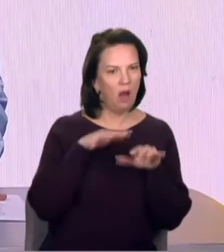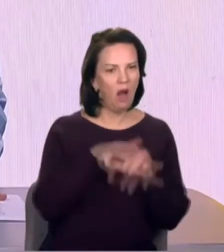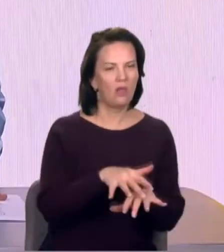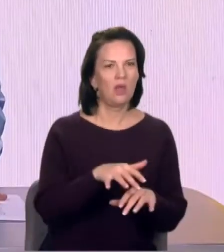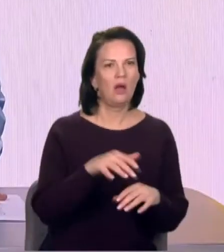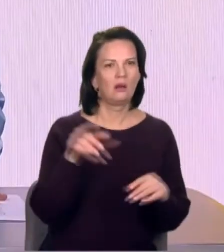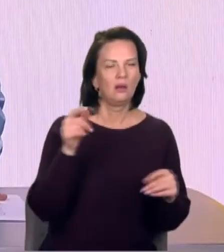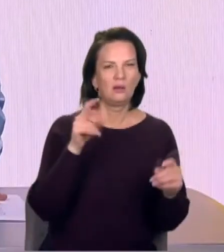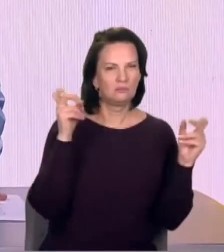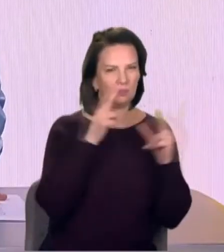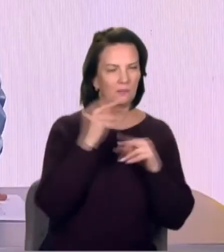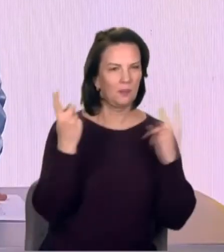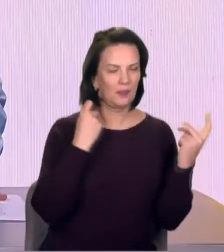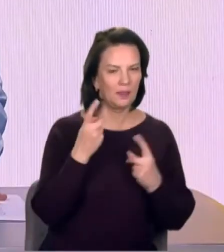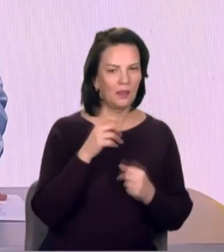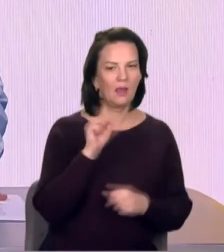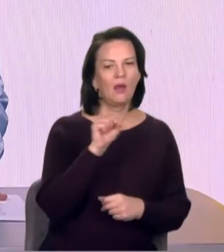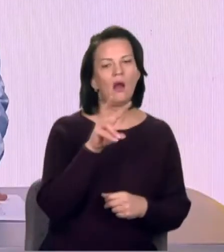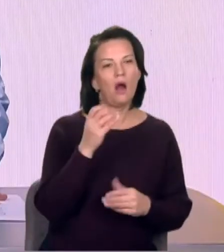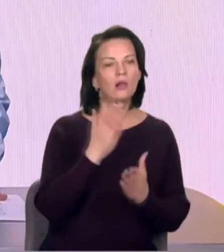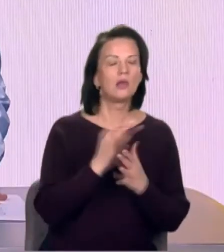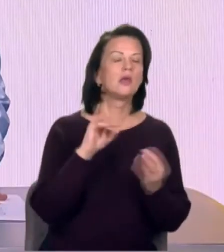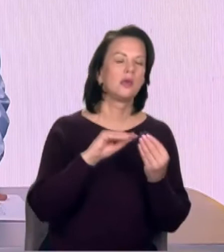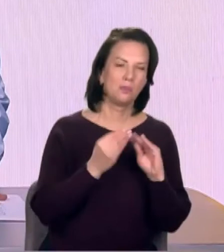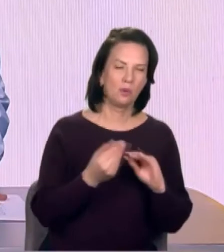виклики, челенджі, нам треба зрозуміти, як їм протидіти.